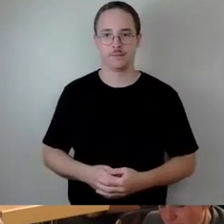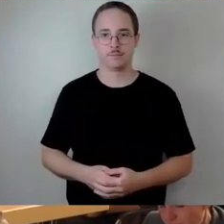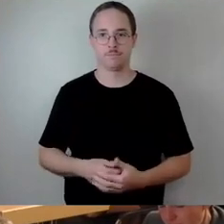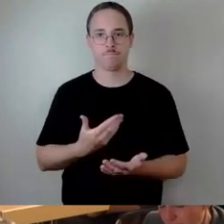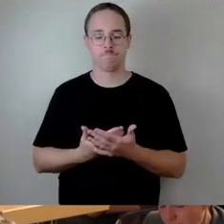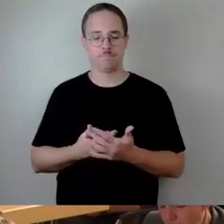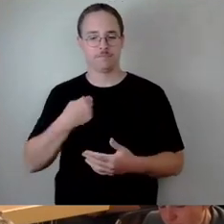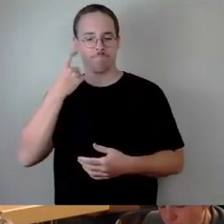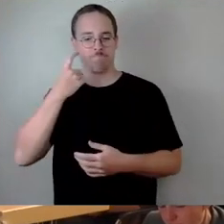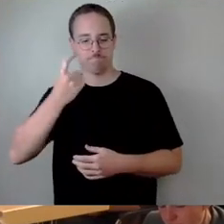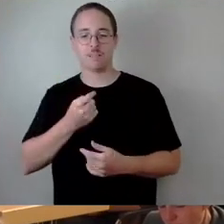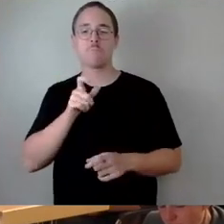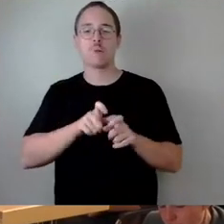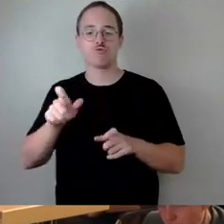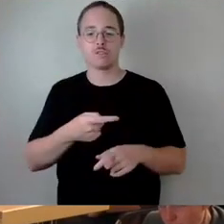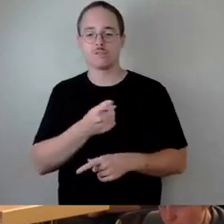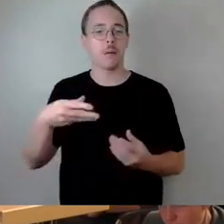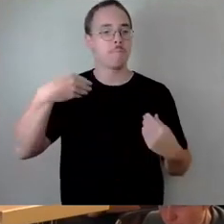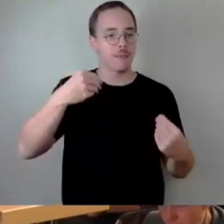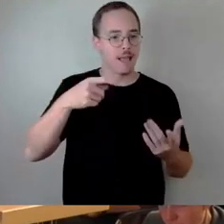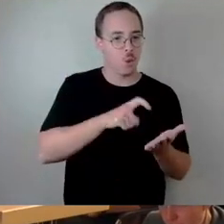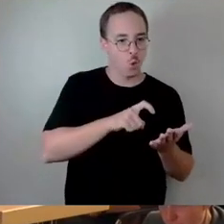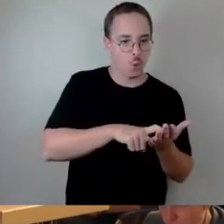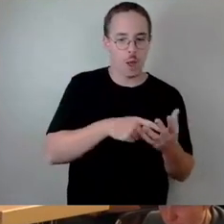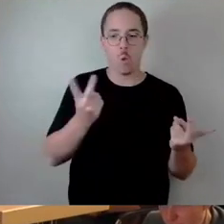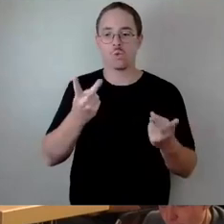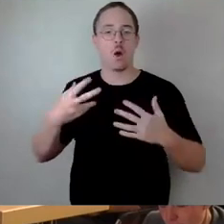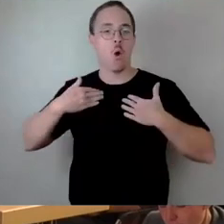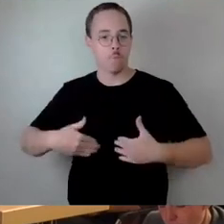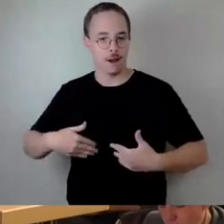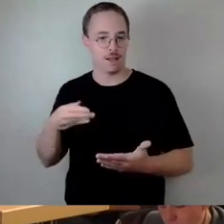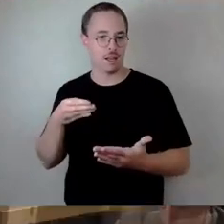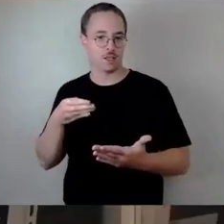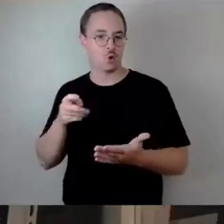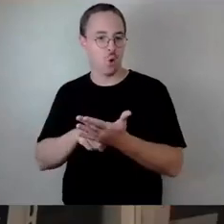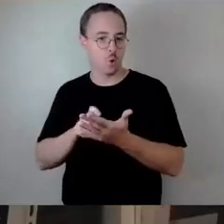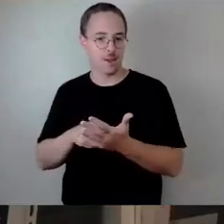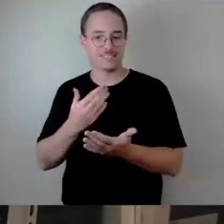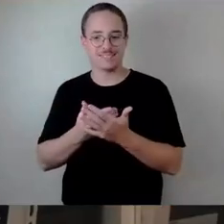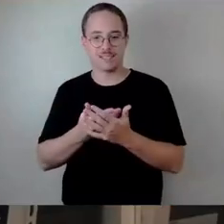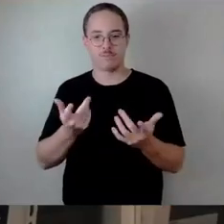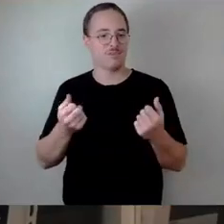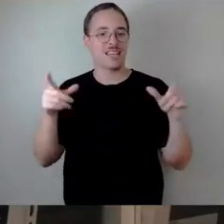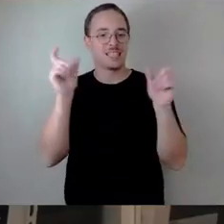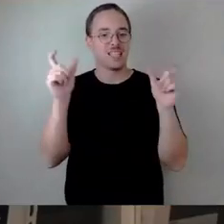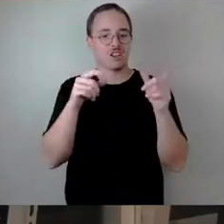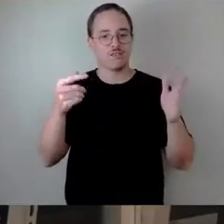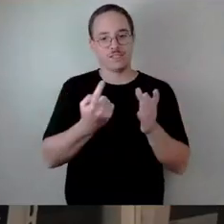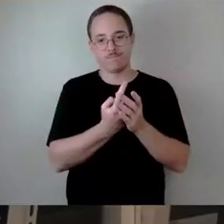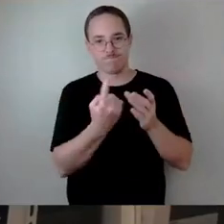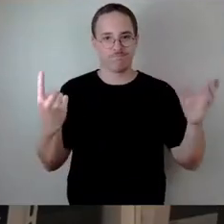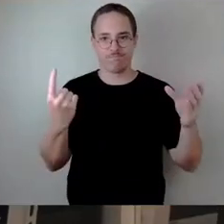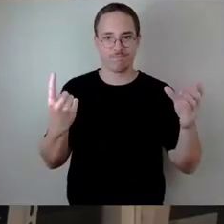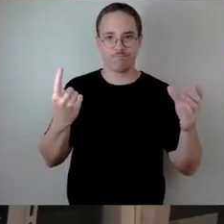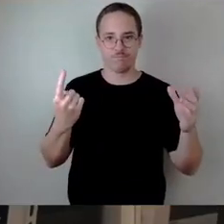Gründen, aus körperlichen Gründen. Wir verbessern die Situation, das kostet Geld. Wahrscheinlich wird es an manchen Stellen immer viel Geld kosten. Und